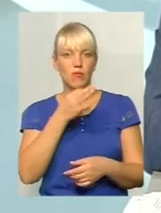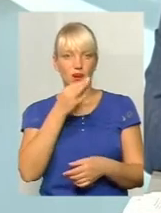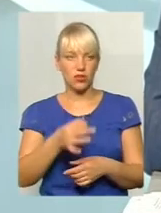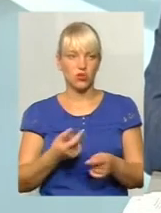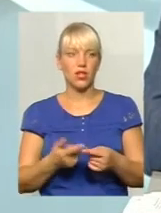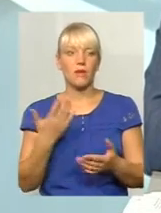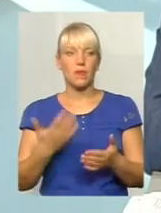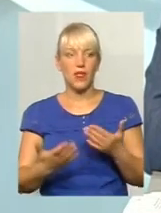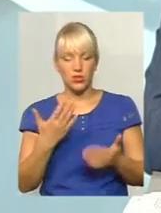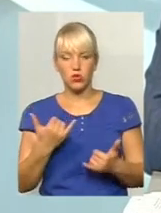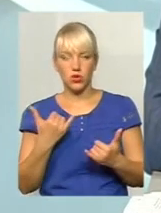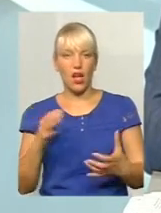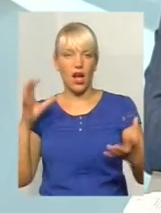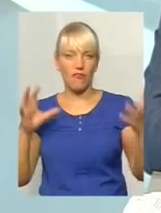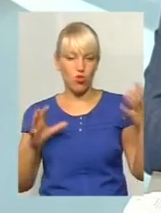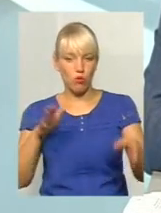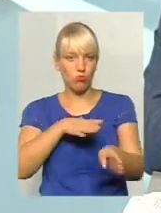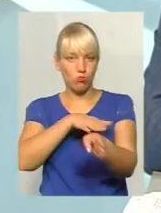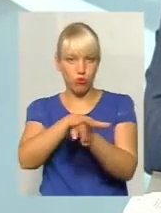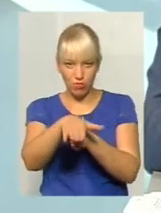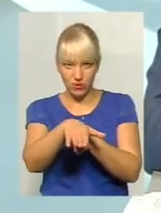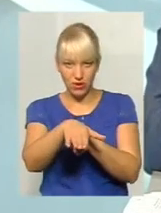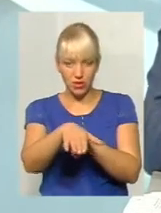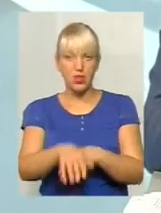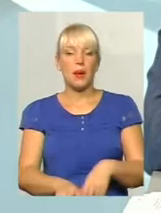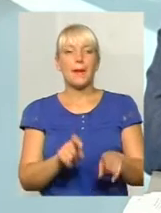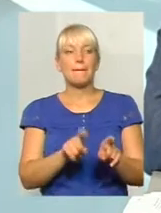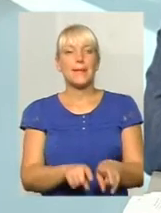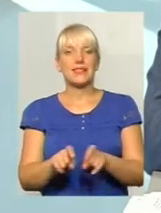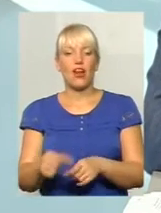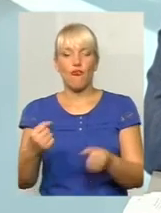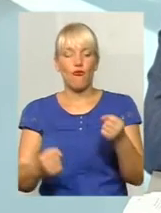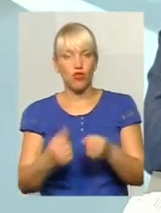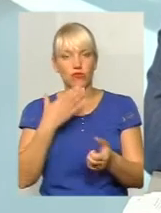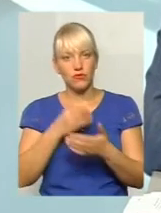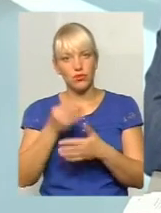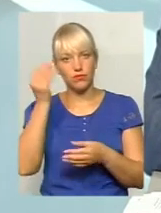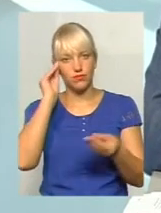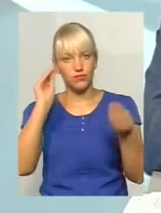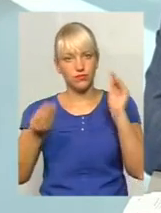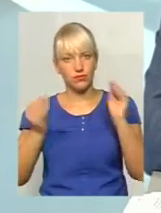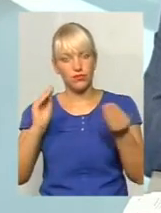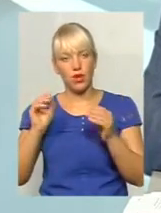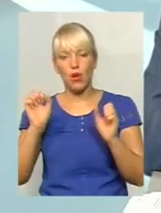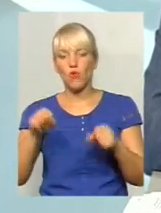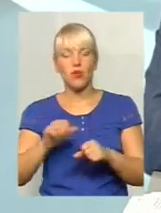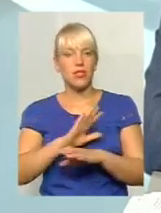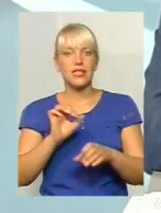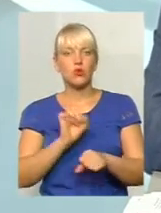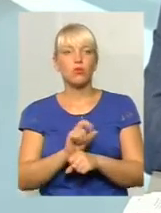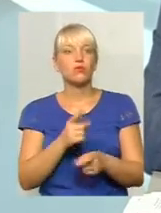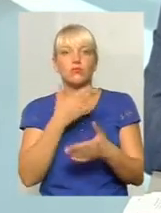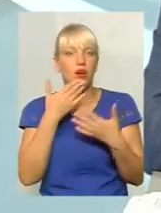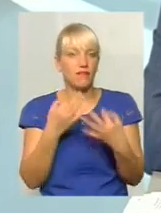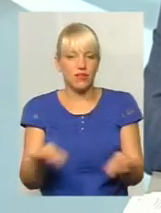таксі, якщо вже автобус, він заповнений, водій на свій розсуд, він може не зупинитися, тому що немає